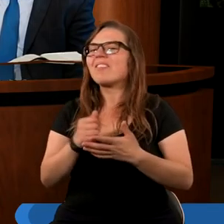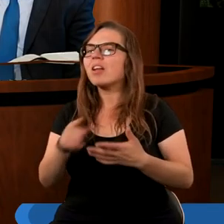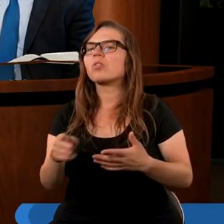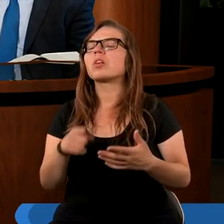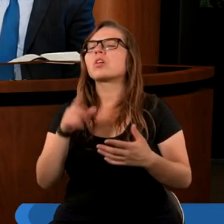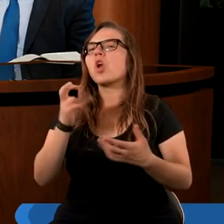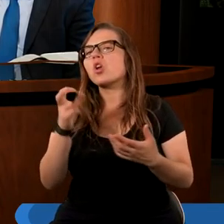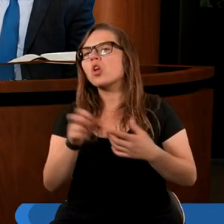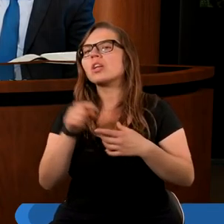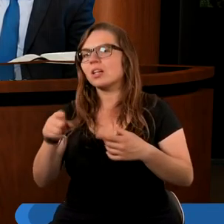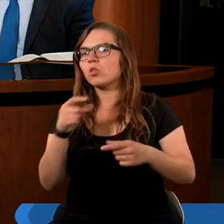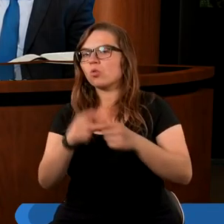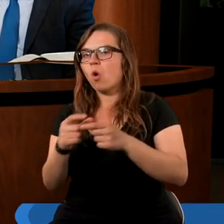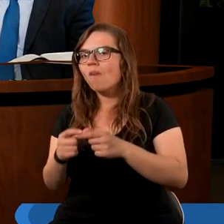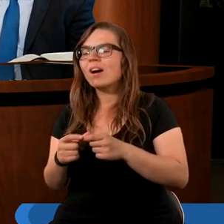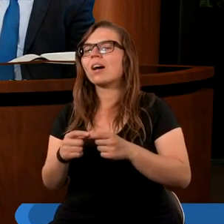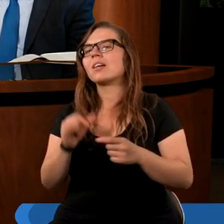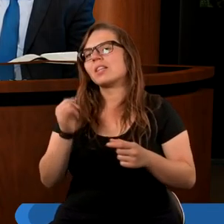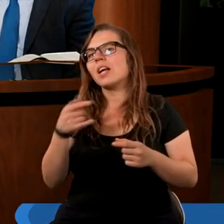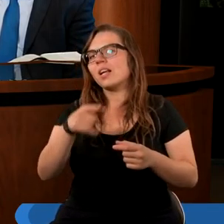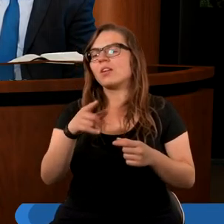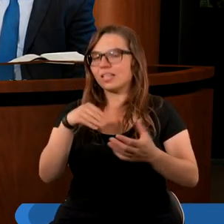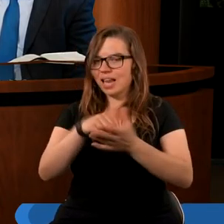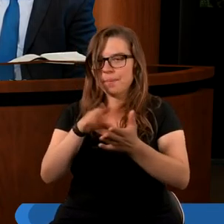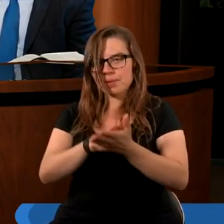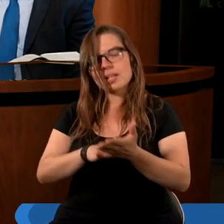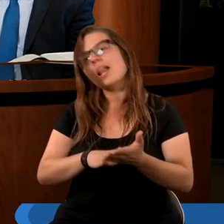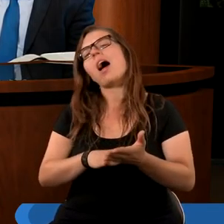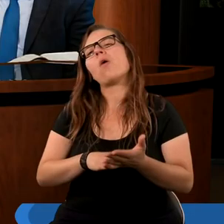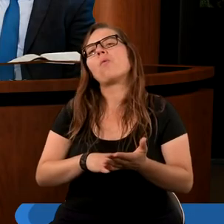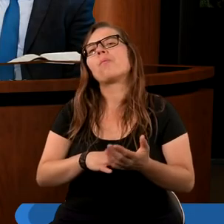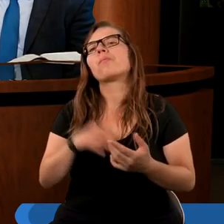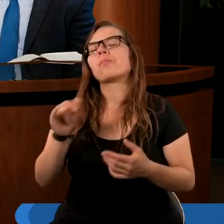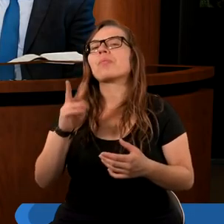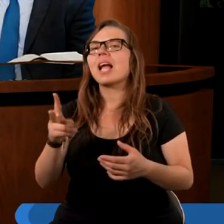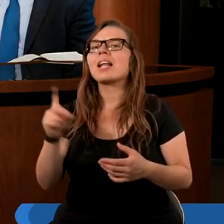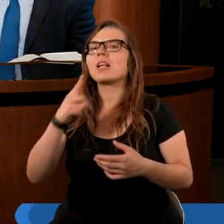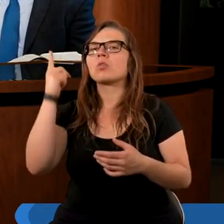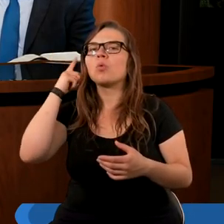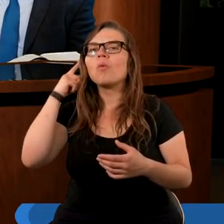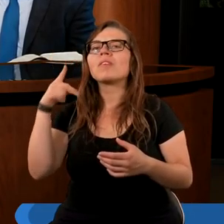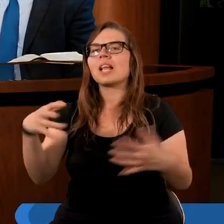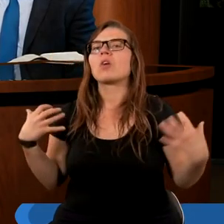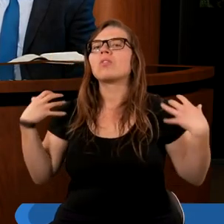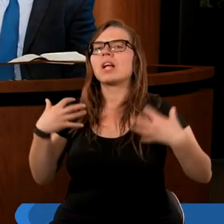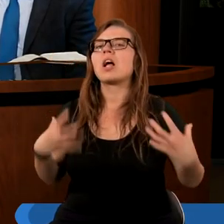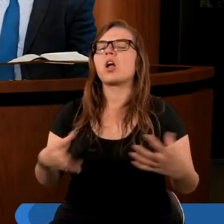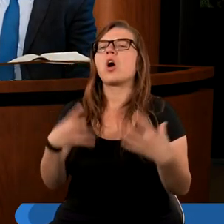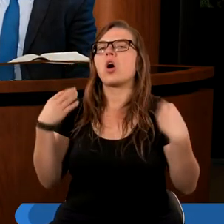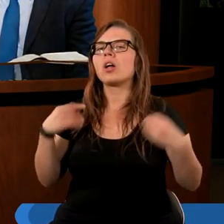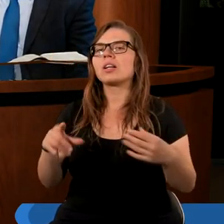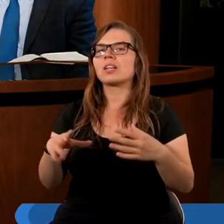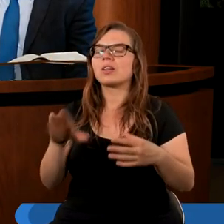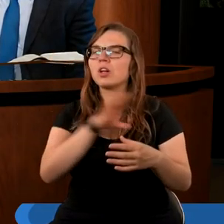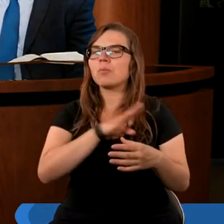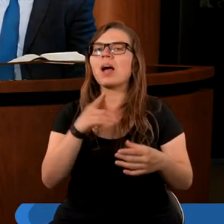proroczego tutaj słowa, jaki Jan zapisał, że jedna z głów tego zwierzęcia otrzymała